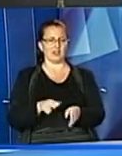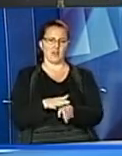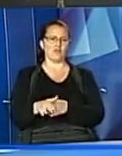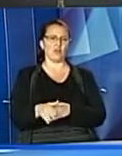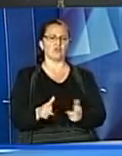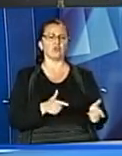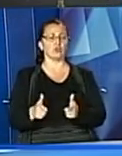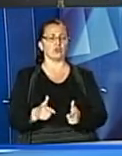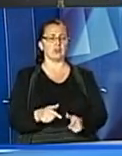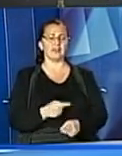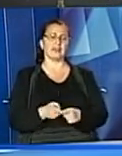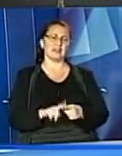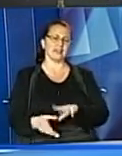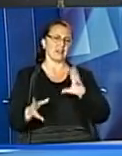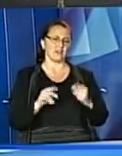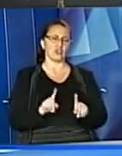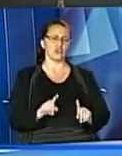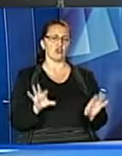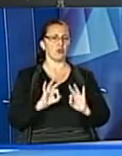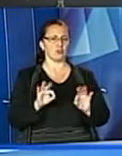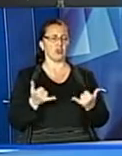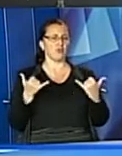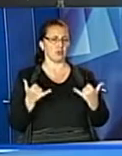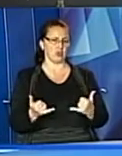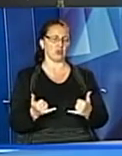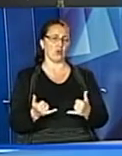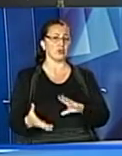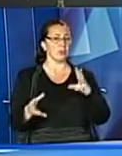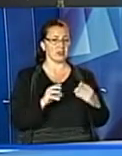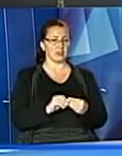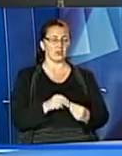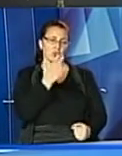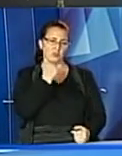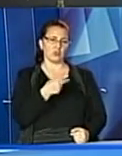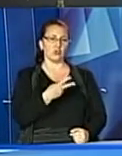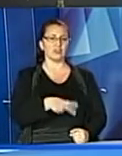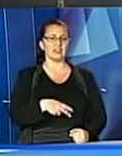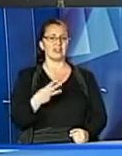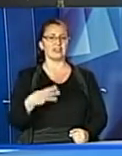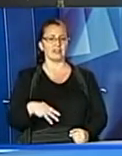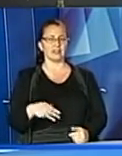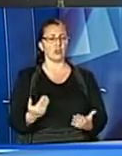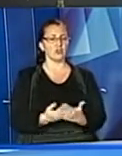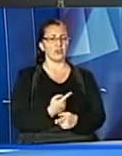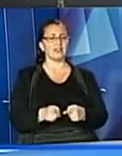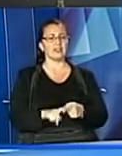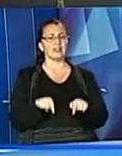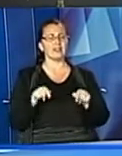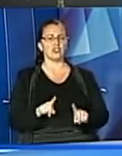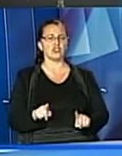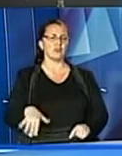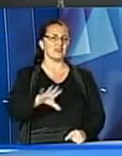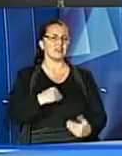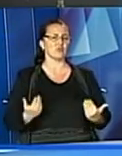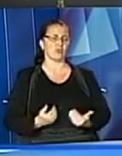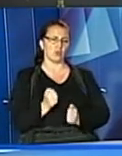все, що встигаємо вам розповісти цієї години. Події дня, що минає, підсумуємо звично о 20.30. Новини – це те, що всі ми живемо